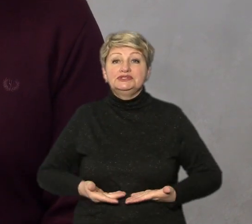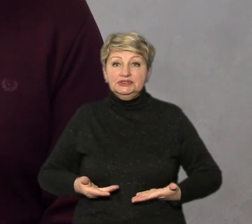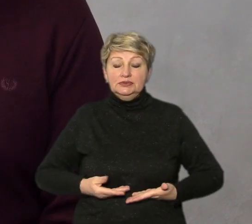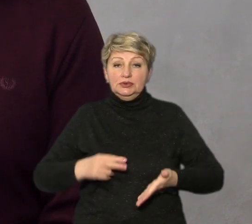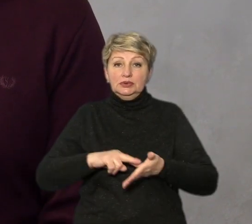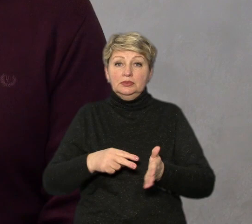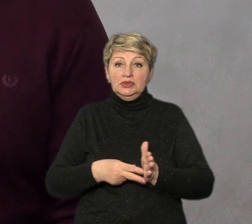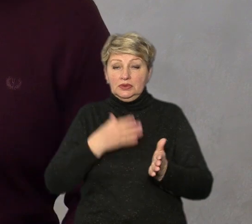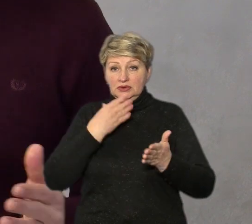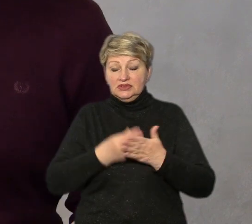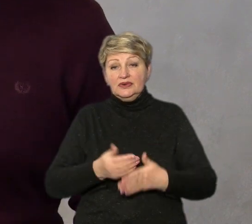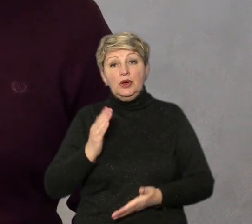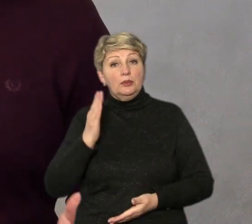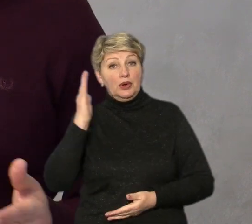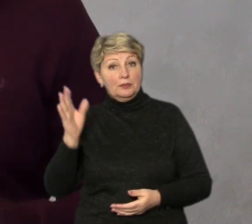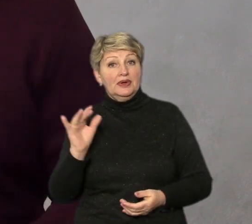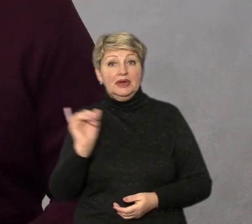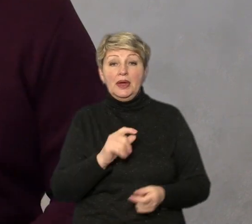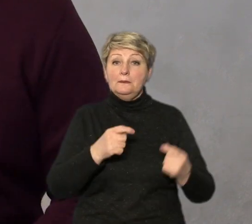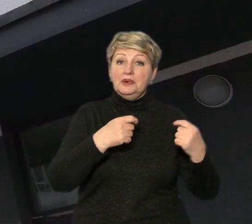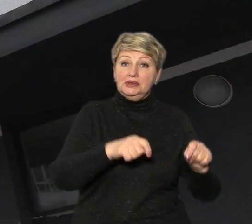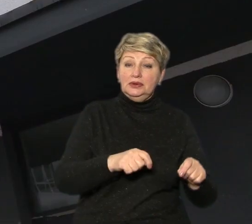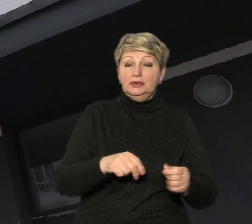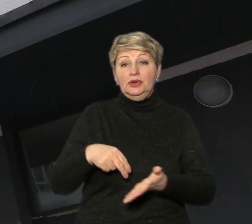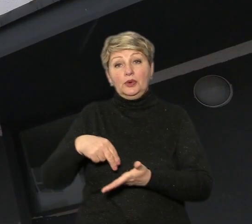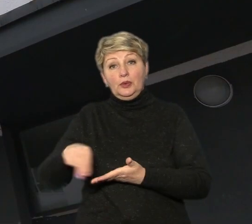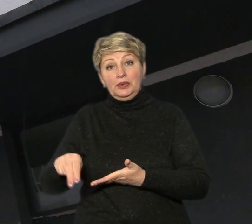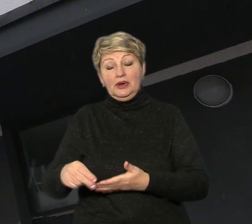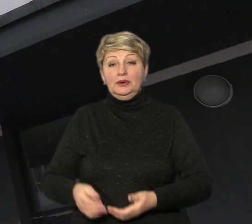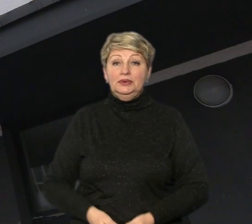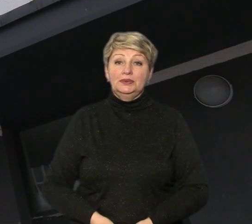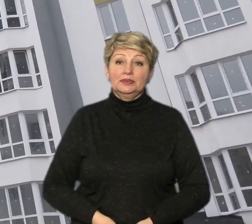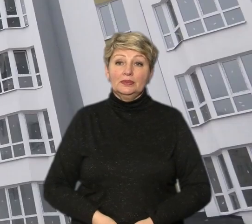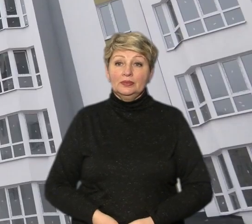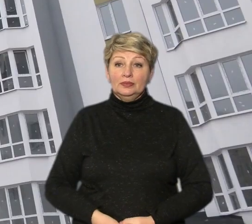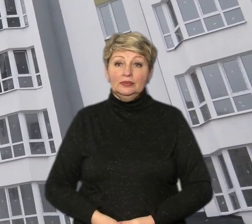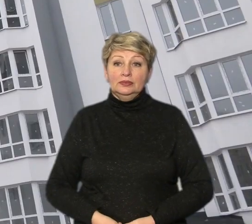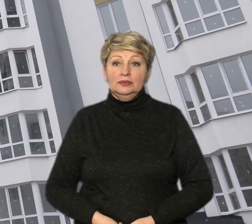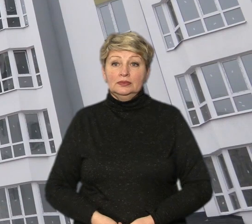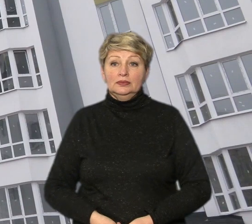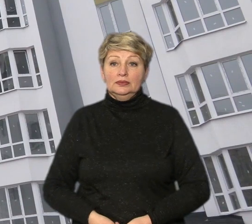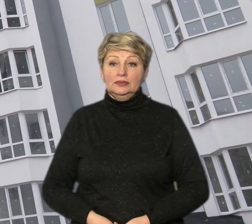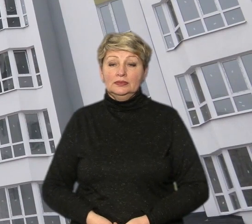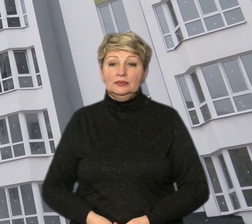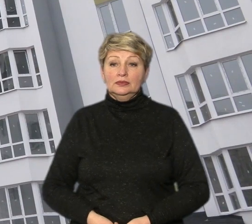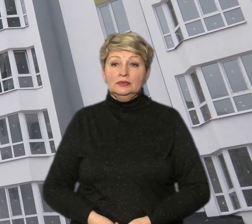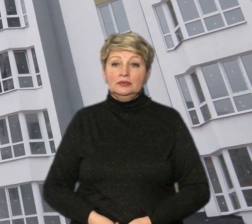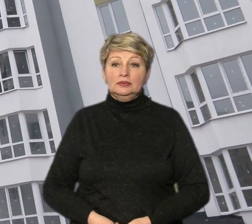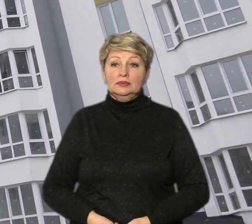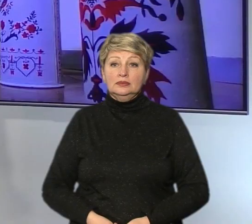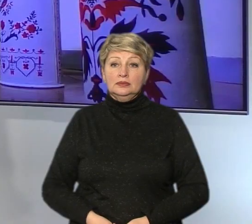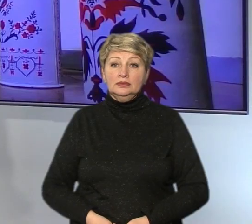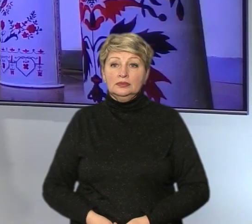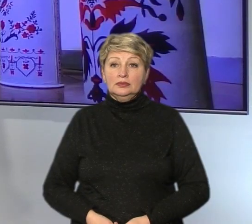планують своє майбутнє, і продають, і купляють. Аліна Бережна, Сергій Єфімов, Федір Коцабо, Суспільне новини Черкаси.